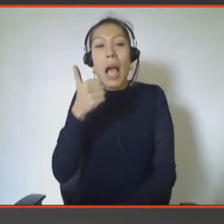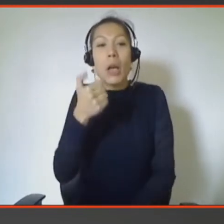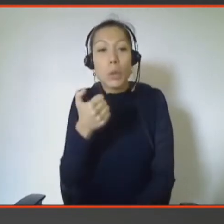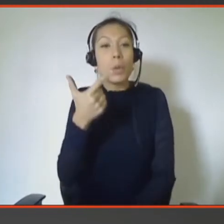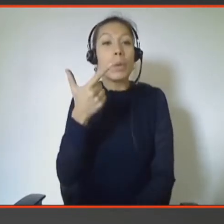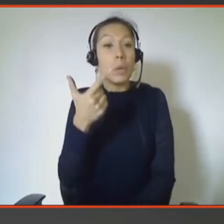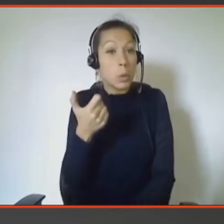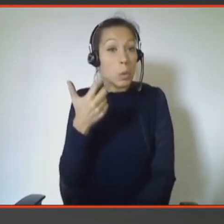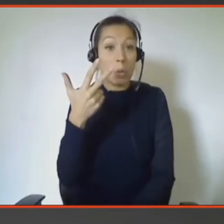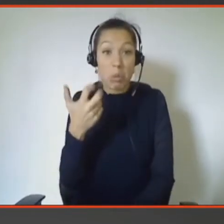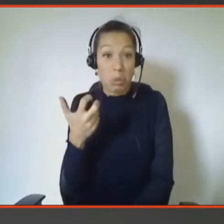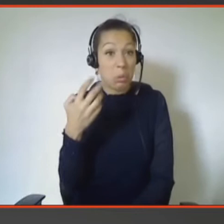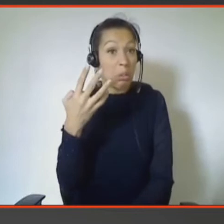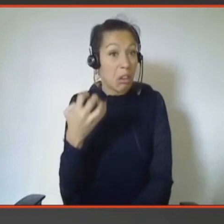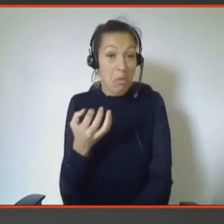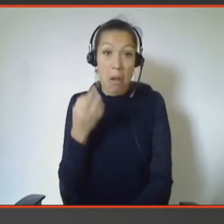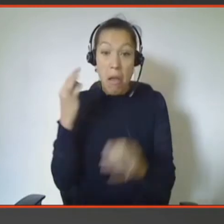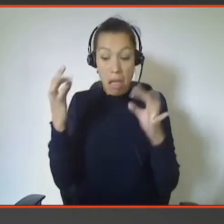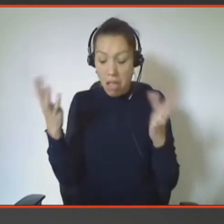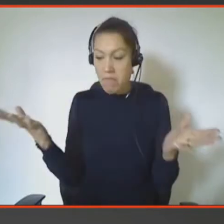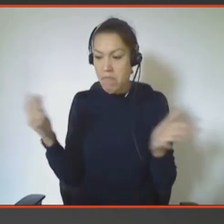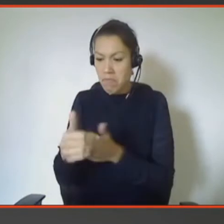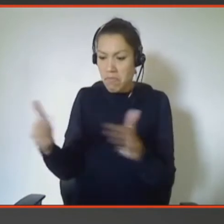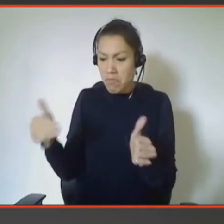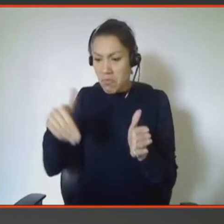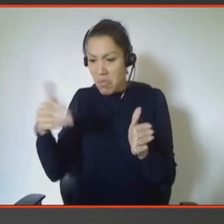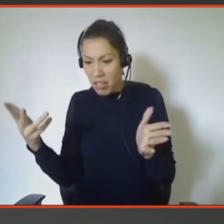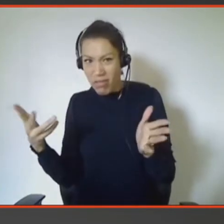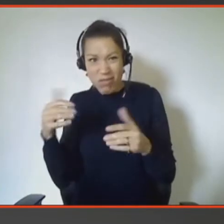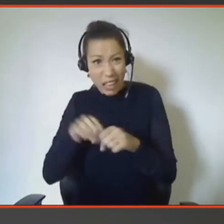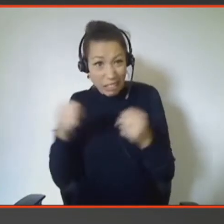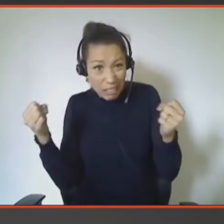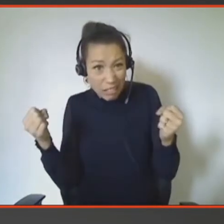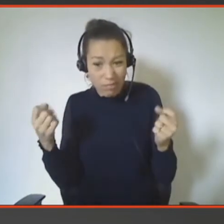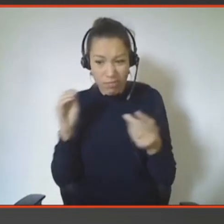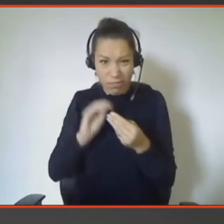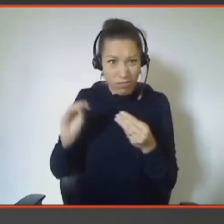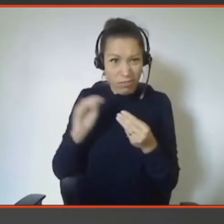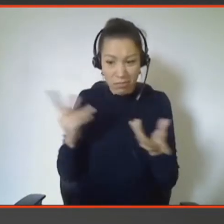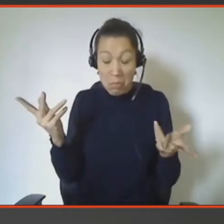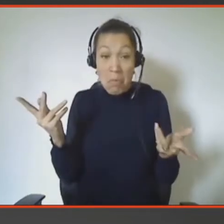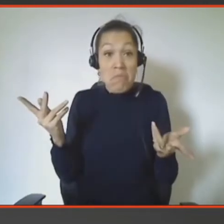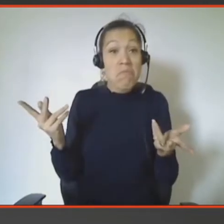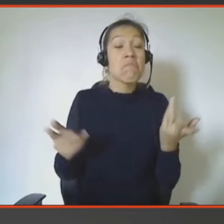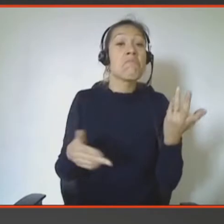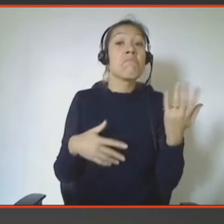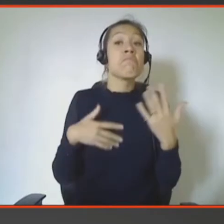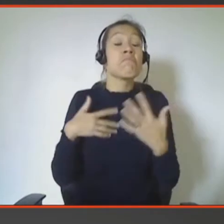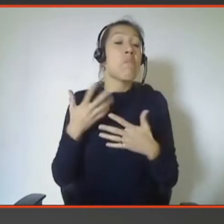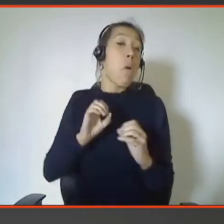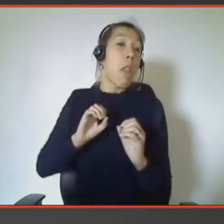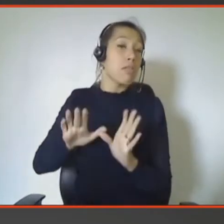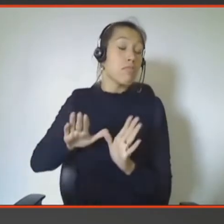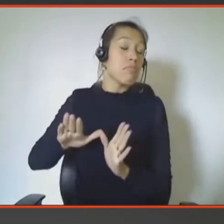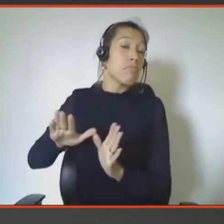Il commence à se décourager, secoue un petit peu la boîte, est que c'est cassé, qu'est-ce qu se passe ? Non, en fait, bon, voilà. Et puis, il laisse un petit peu l'objet de côté